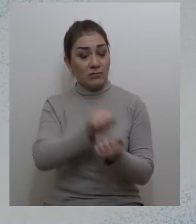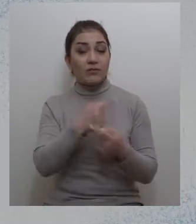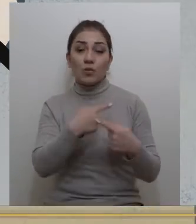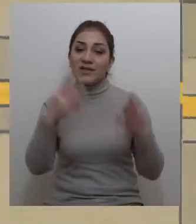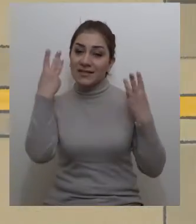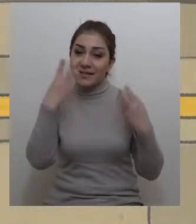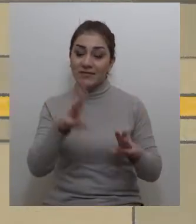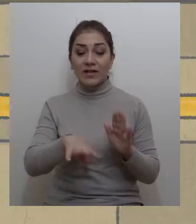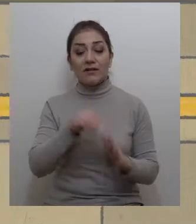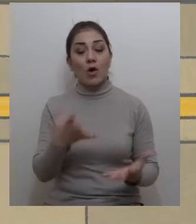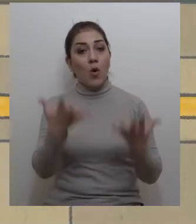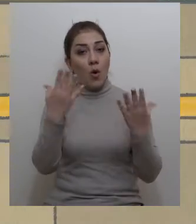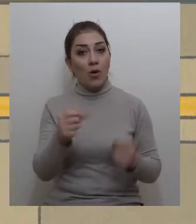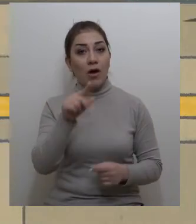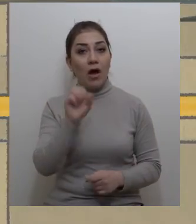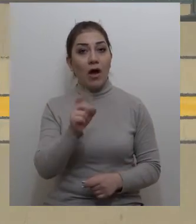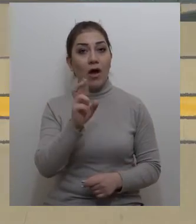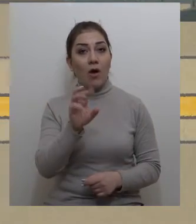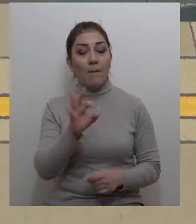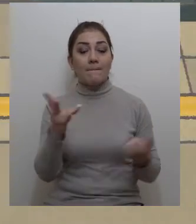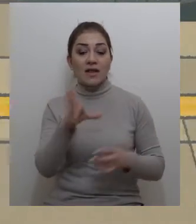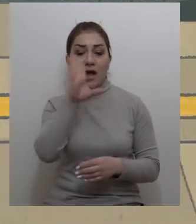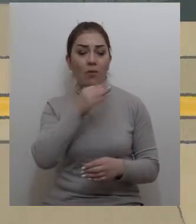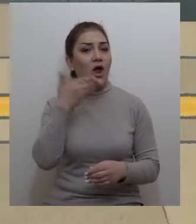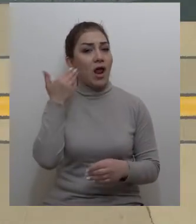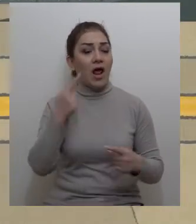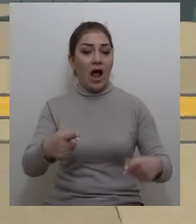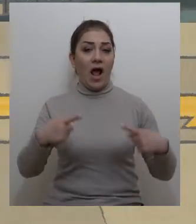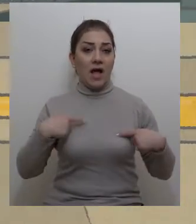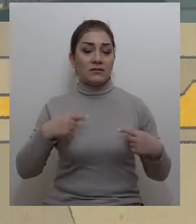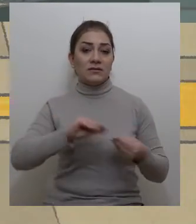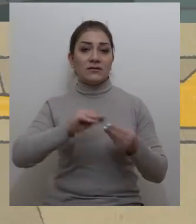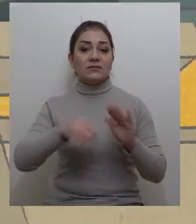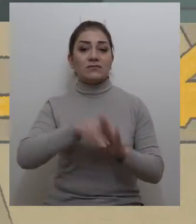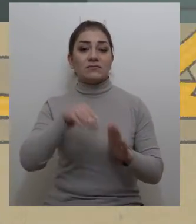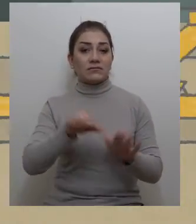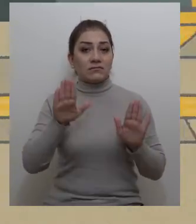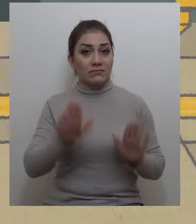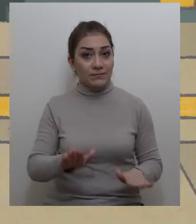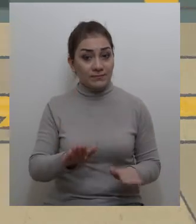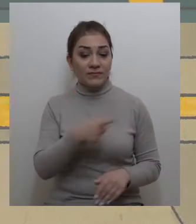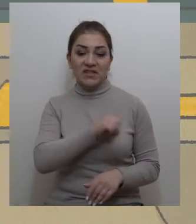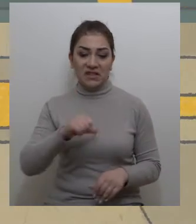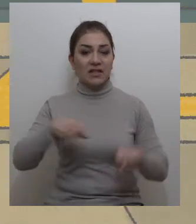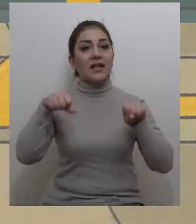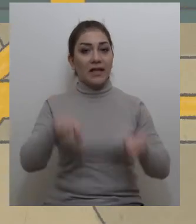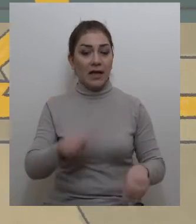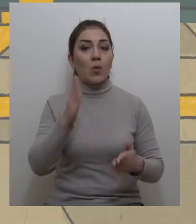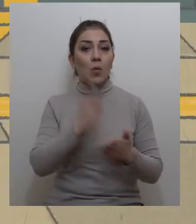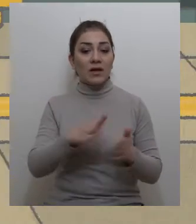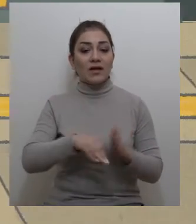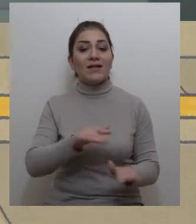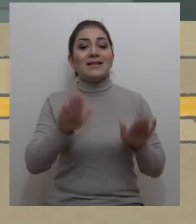Կվյարկության օրը հակոպը պետք է կարողանա առանց խոչ ընդոտների հասնել կվյարկության վայր։ Նա իրավունք ունի պոխելու իր